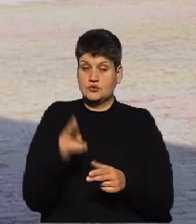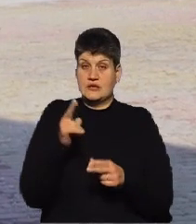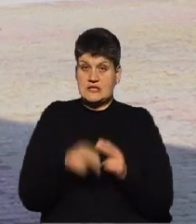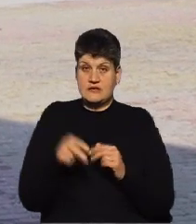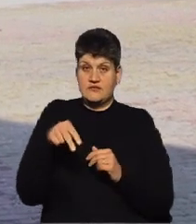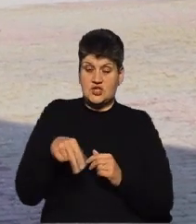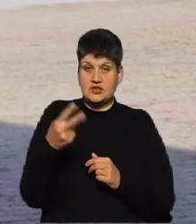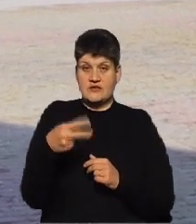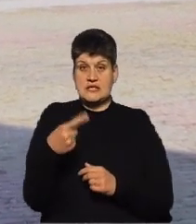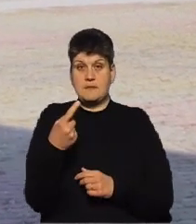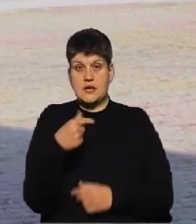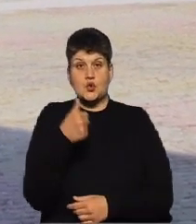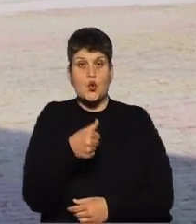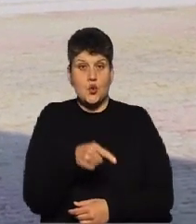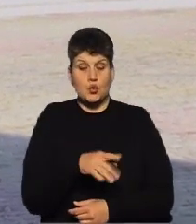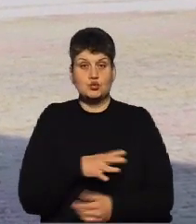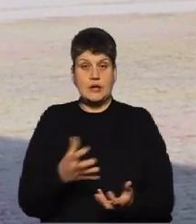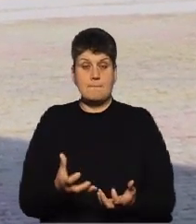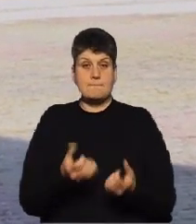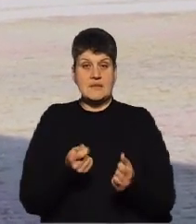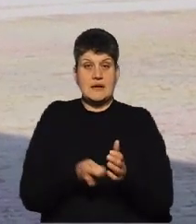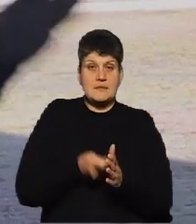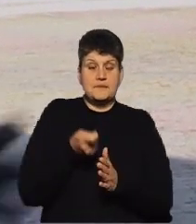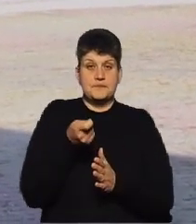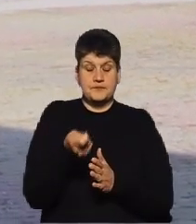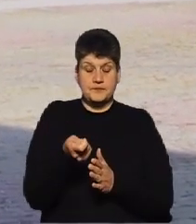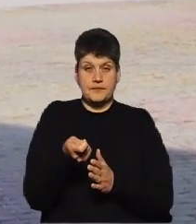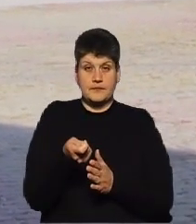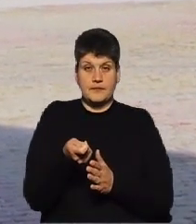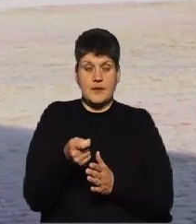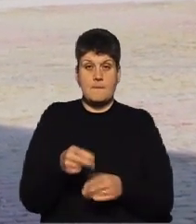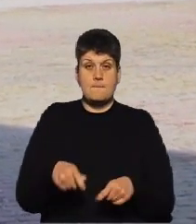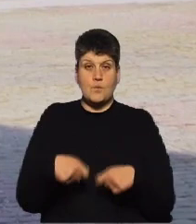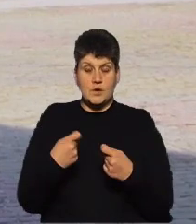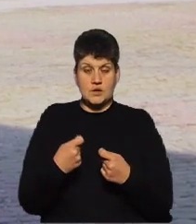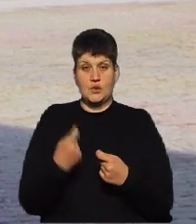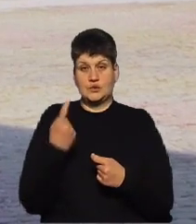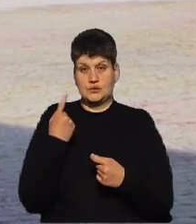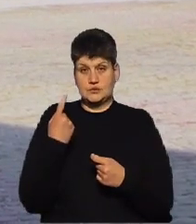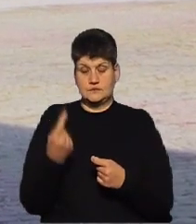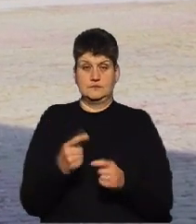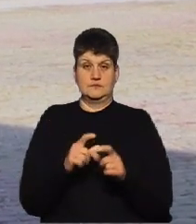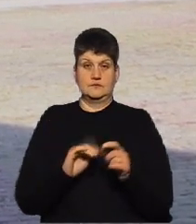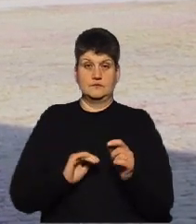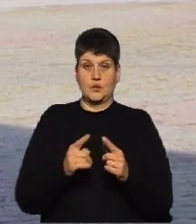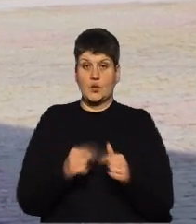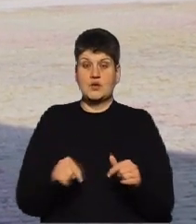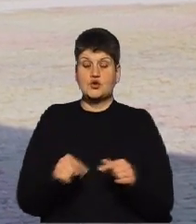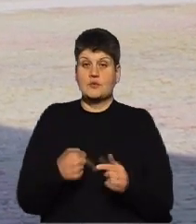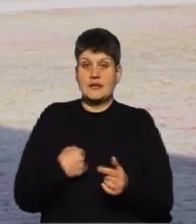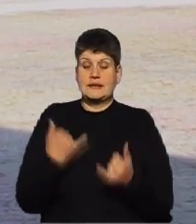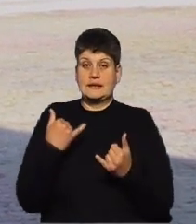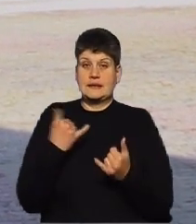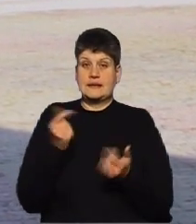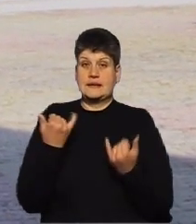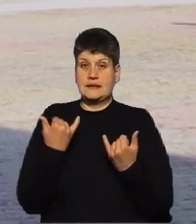року була підтримана петиція, подана одним із громадських інститутів нашої країни, що ми тепер повинні вживати, що